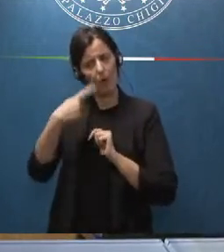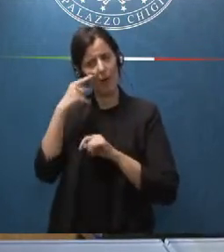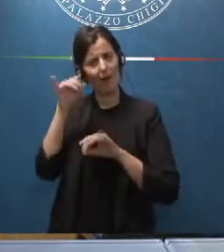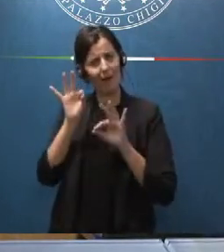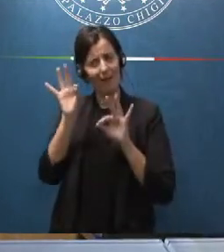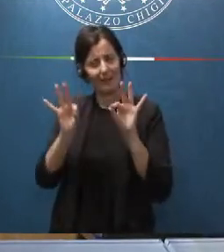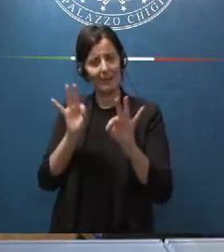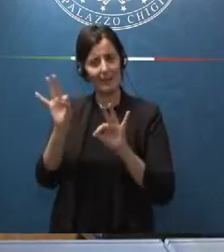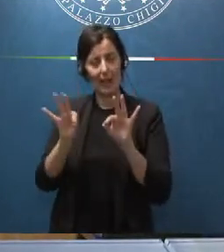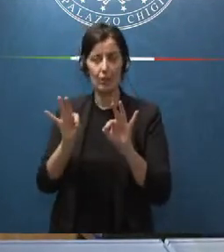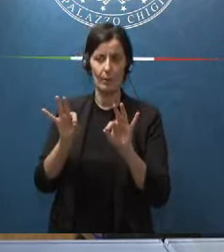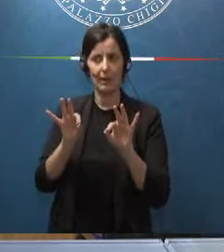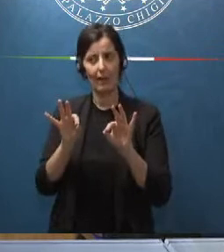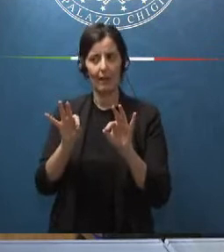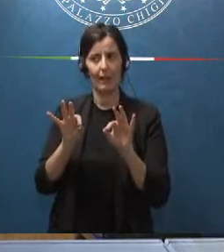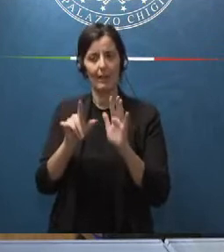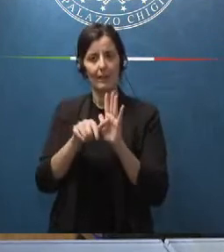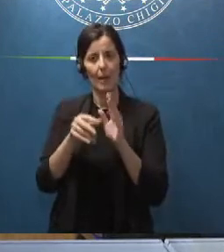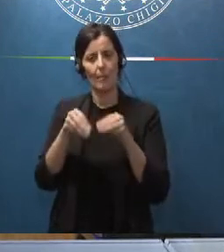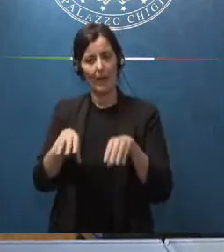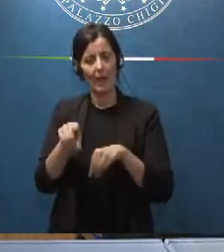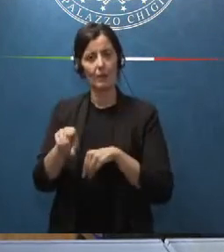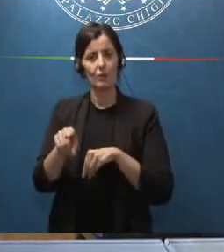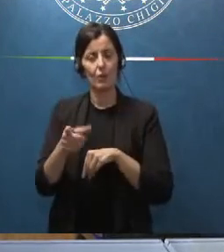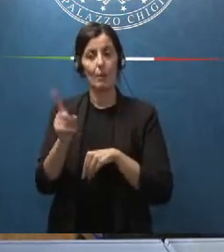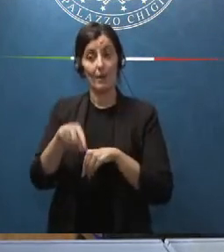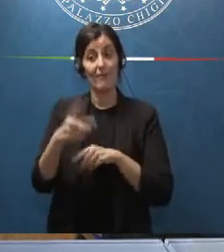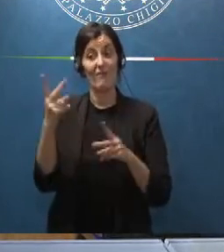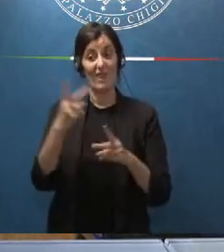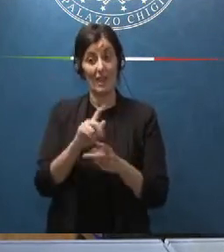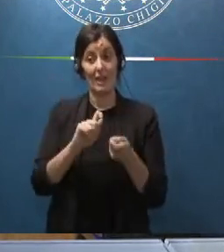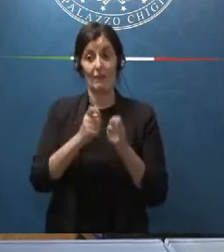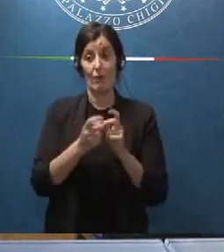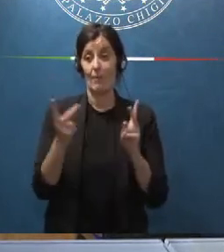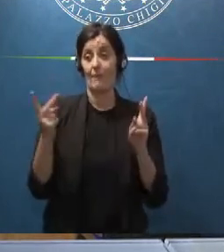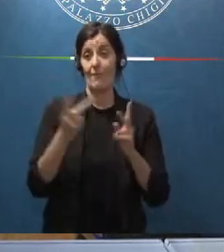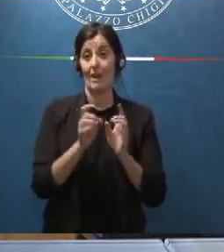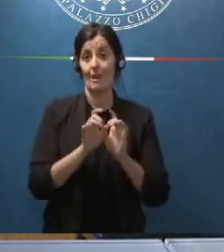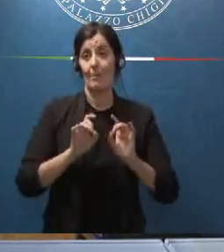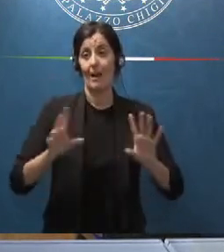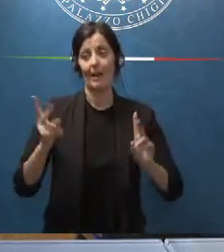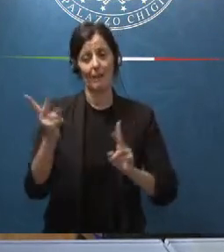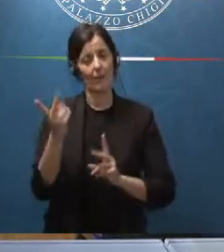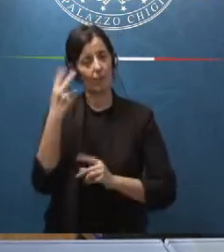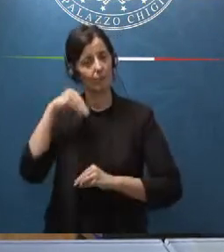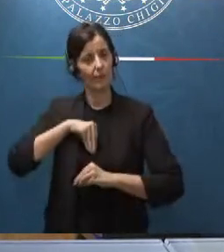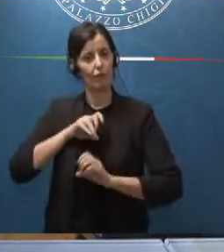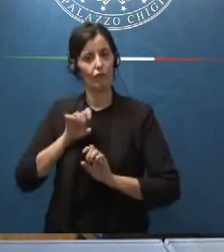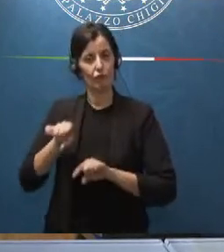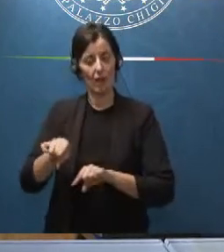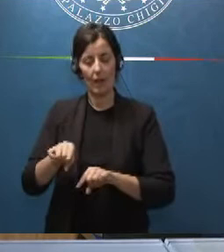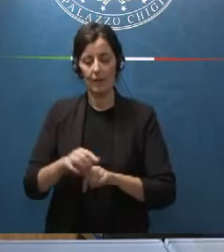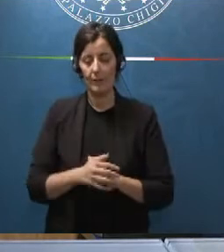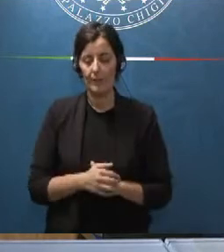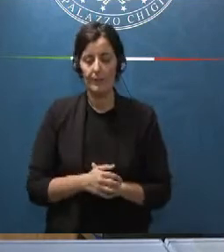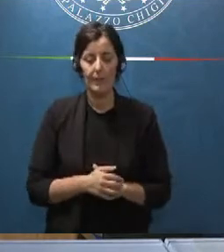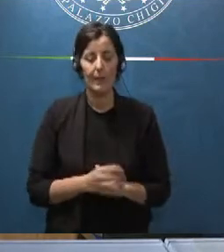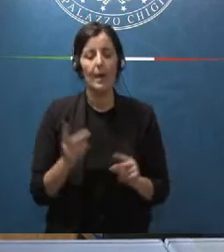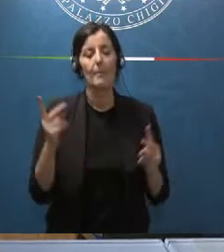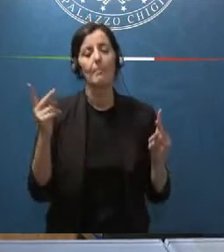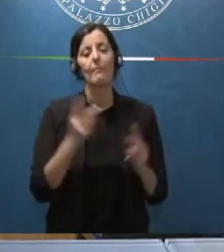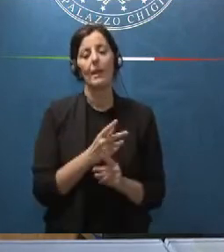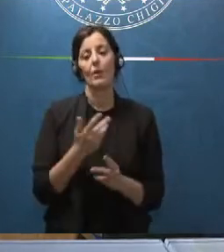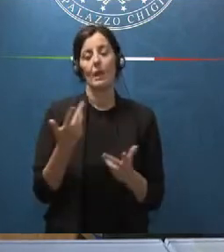perdere tempo per le vere riforme liberali che aveva in animo ma è anche vero che un'entità